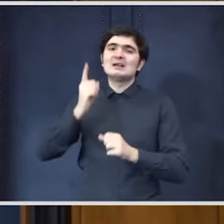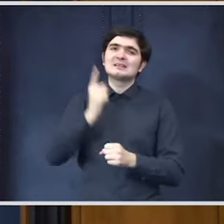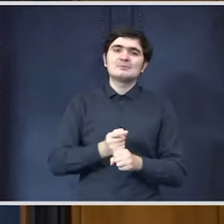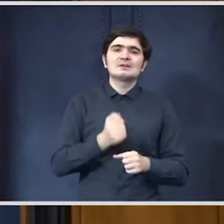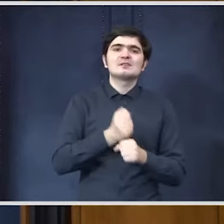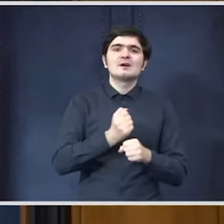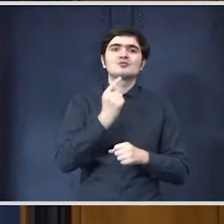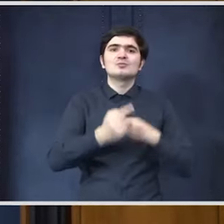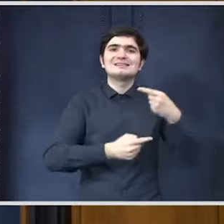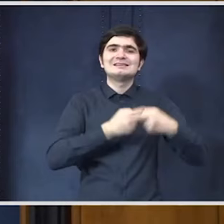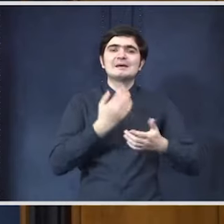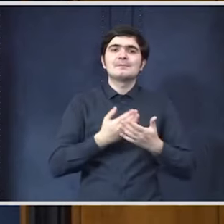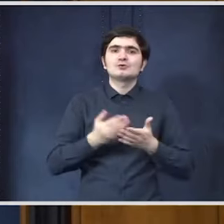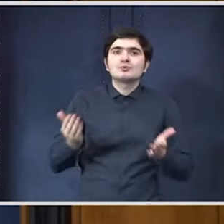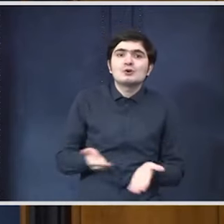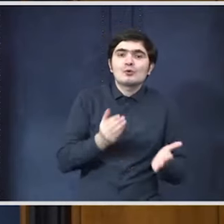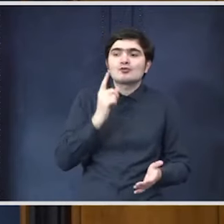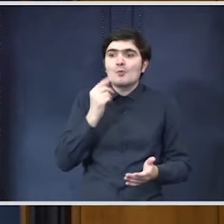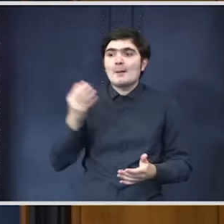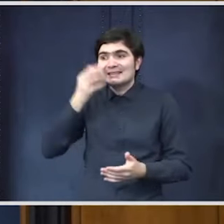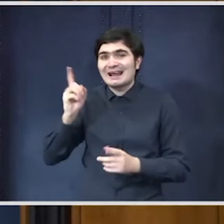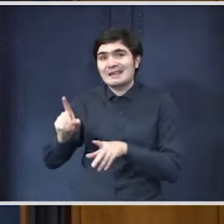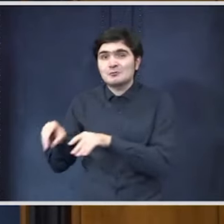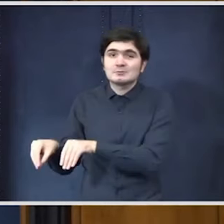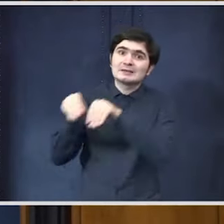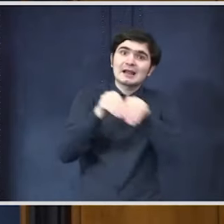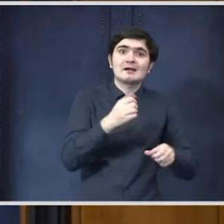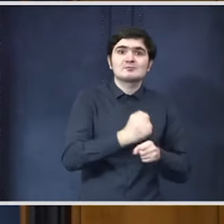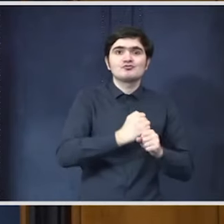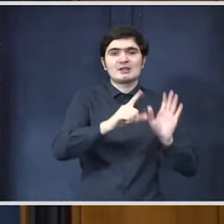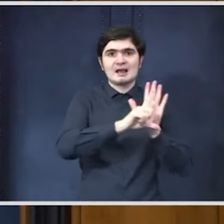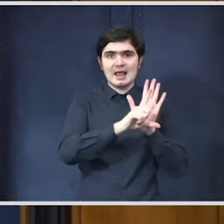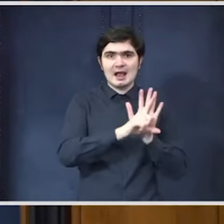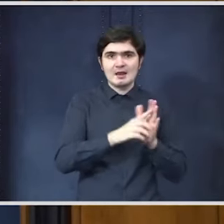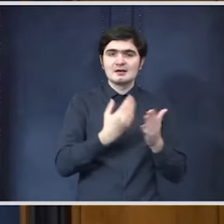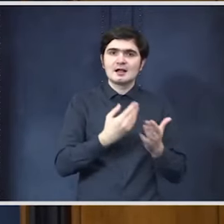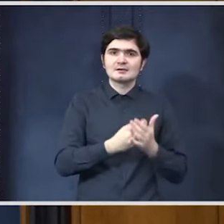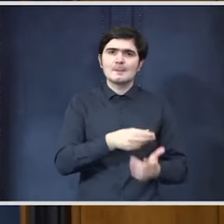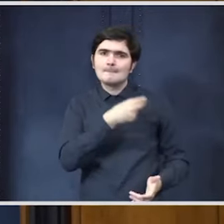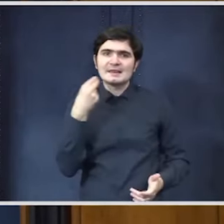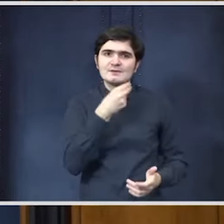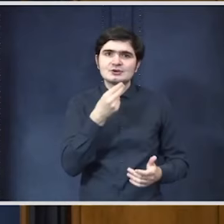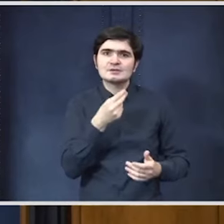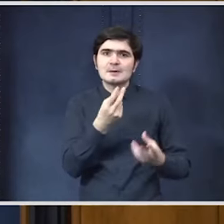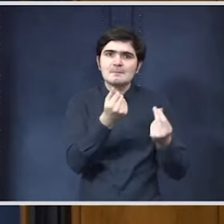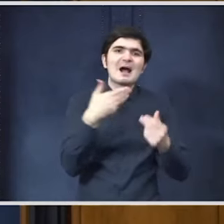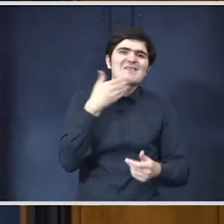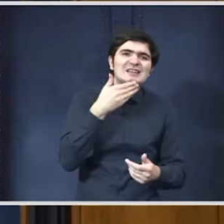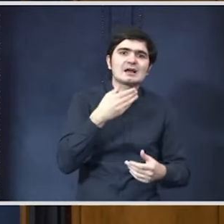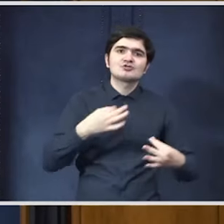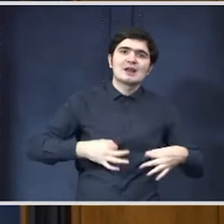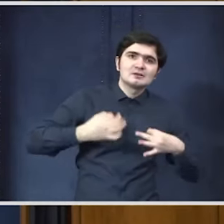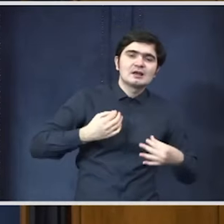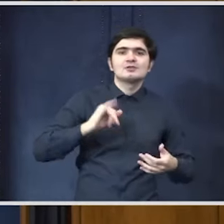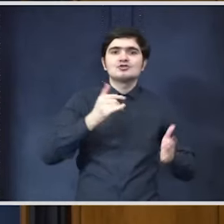stimulare a acestor oameni să poată să muncească legal, să beneficieze de acoperire de sănătate și de pensii.